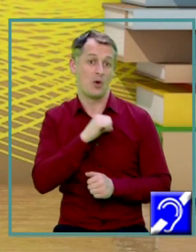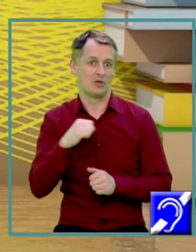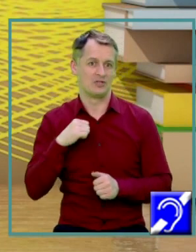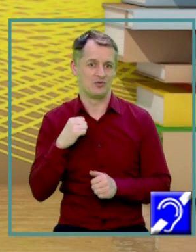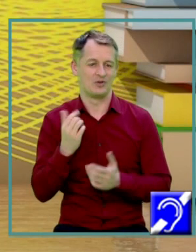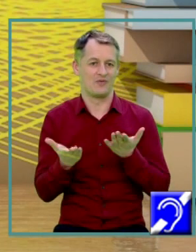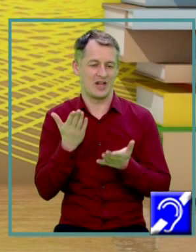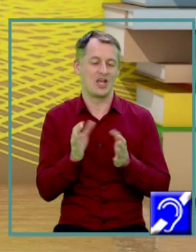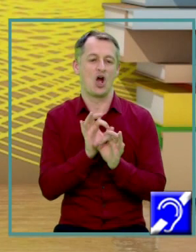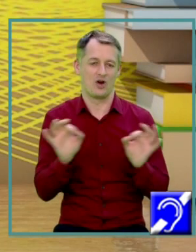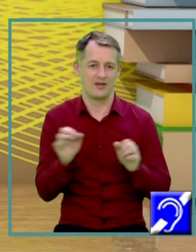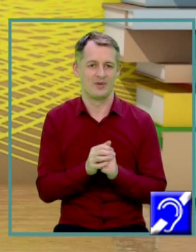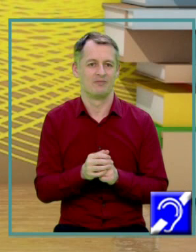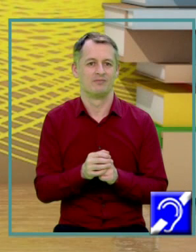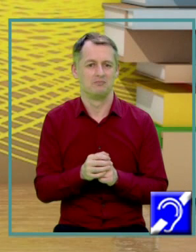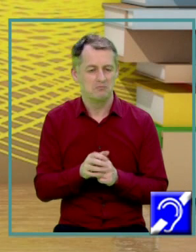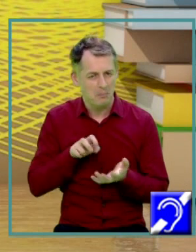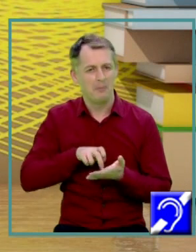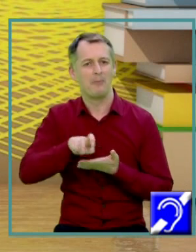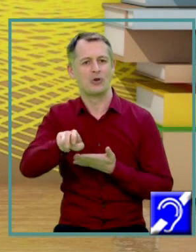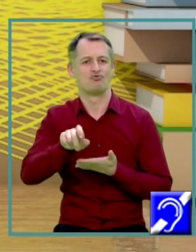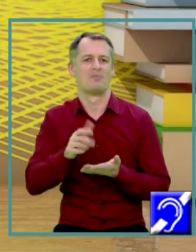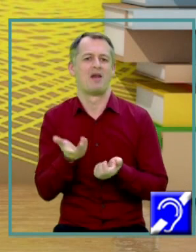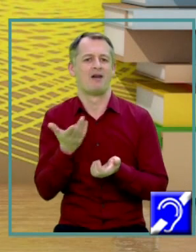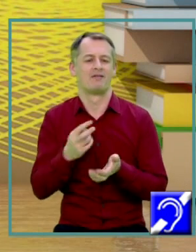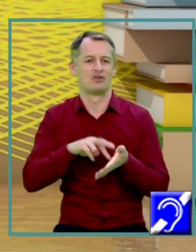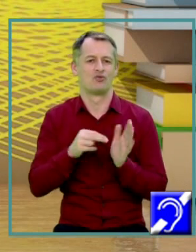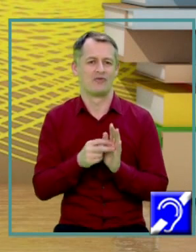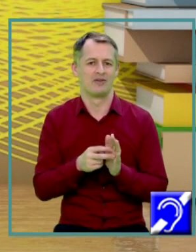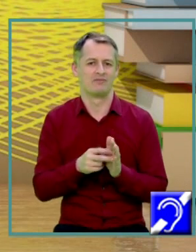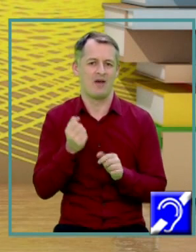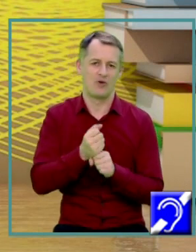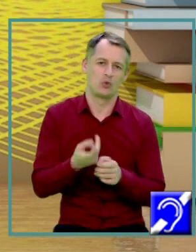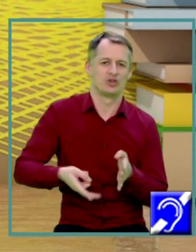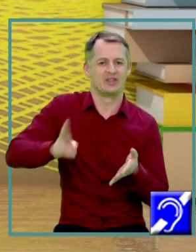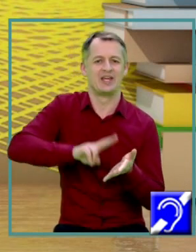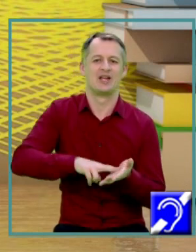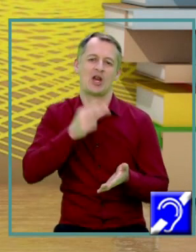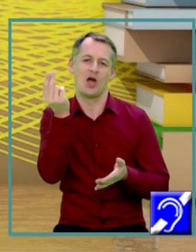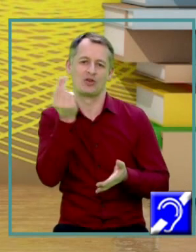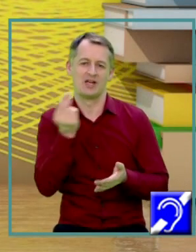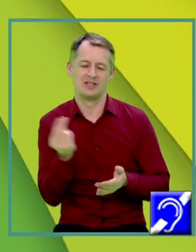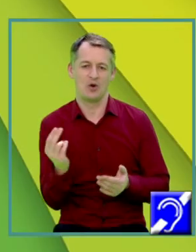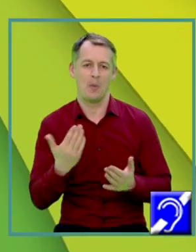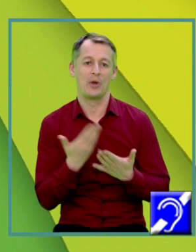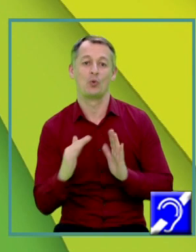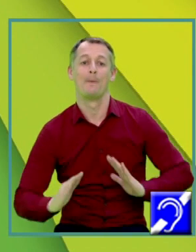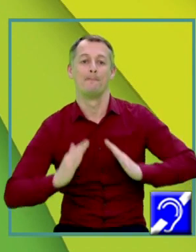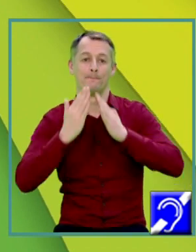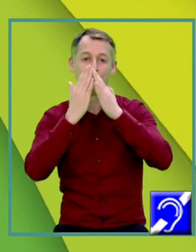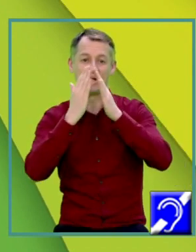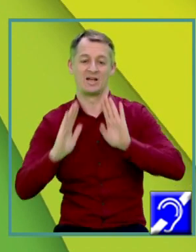rezolvare. Am redesenat piramida noastră regulată, am